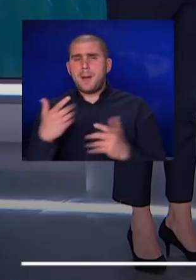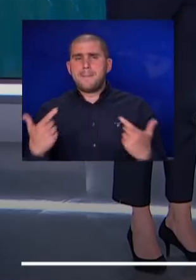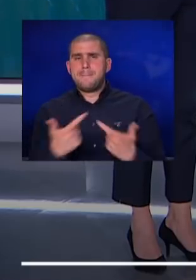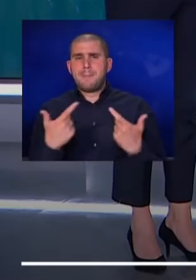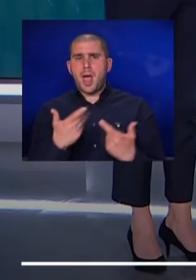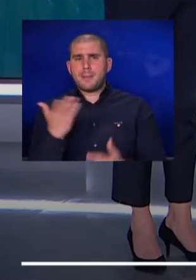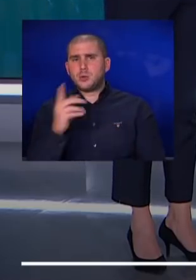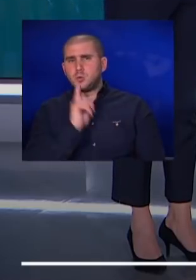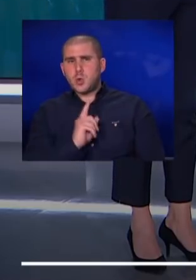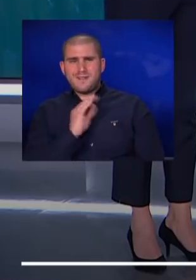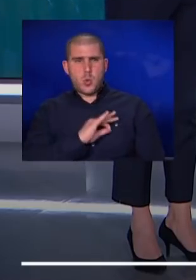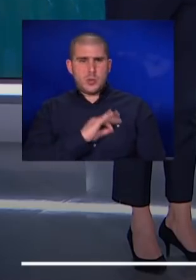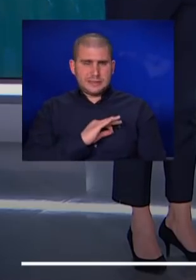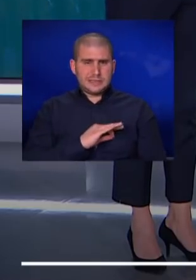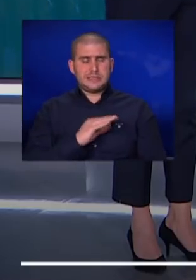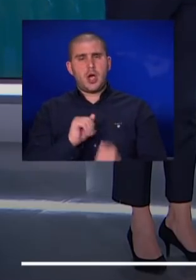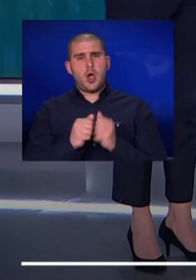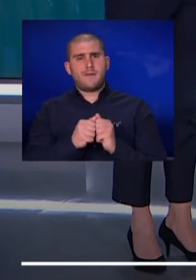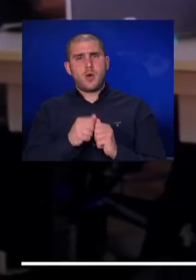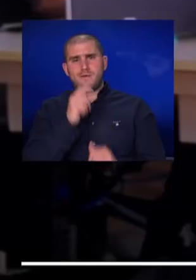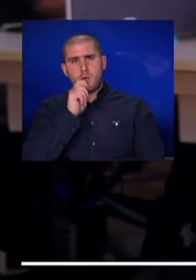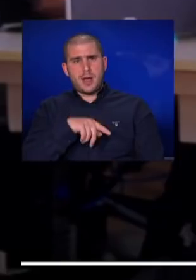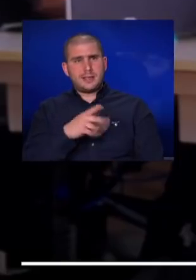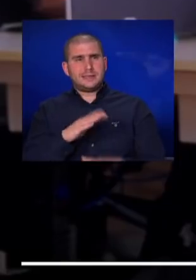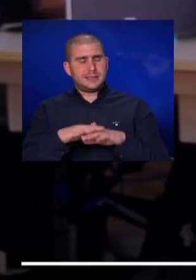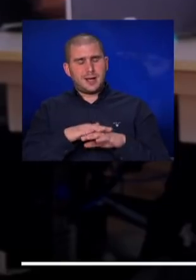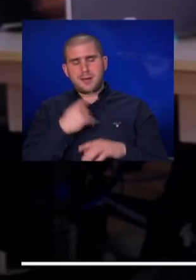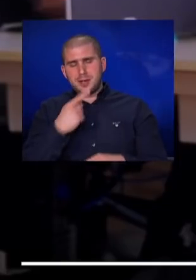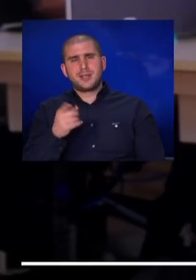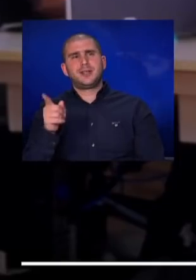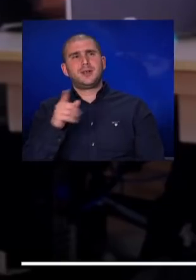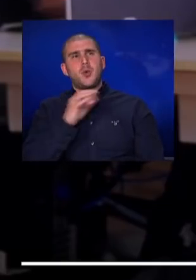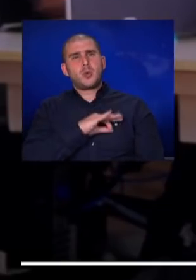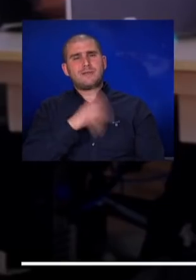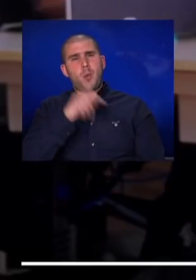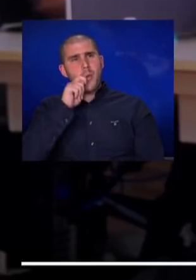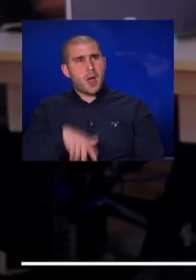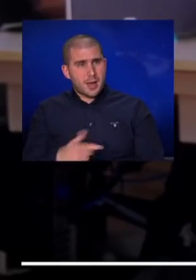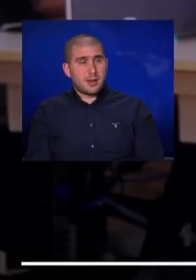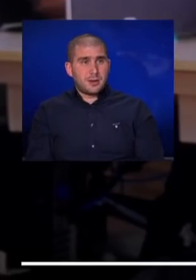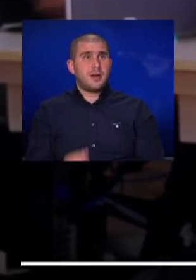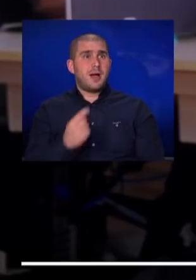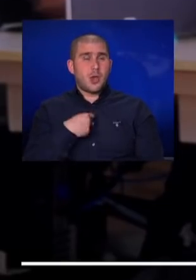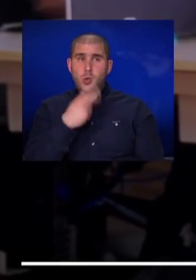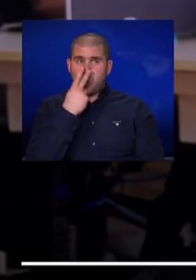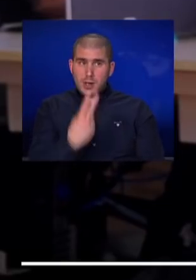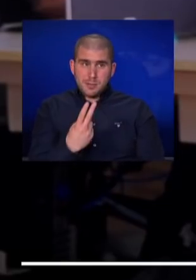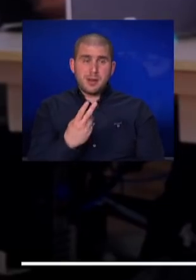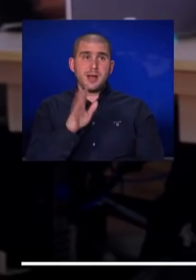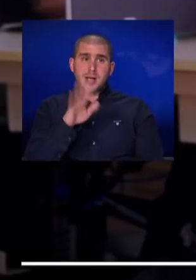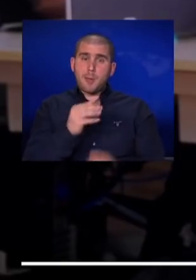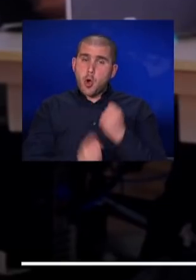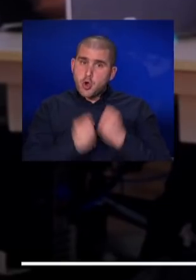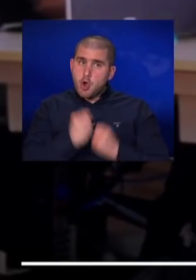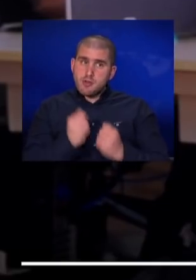בין סוריה לרוסיה לאוקראינה בין רוסיה לאוקראינה אז אנחנו רואים היום גם קושי